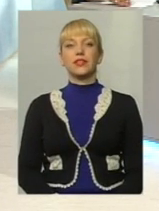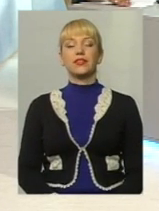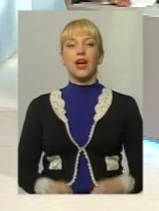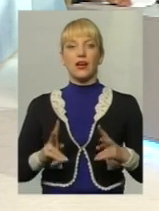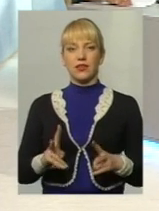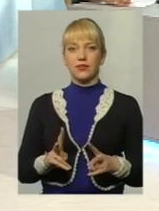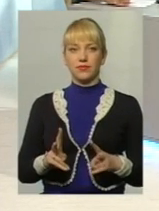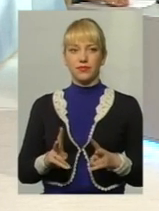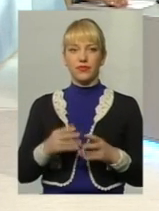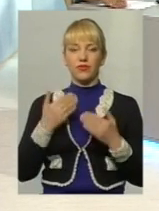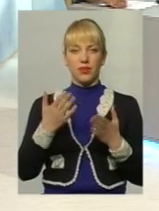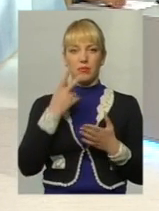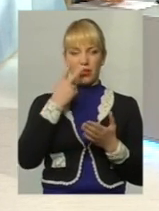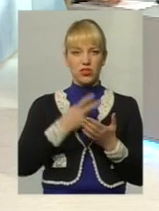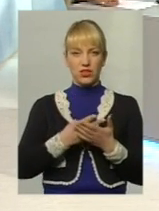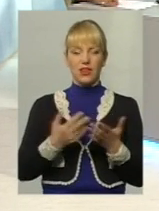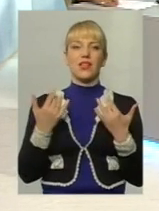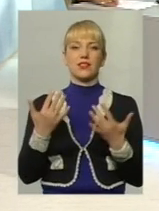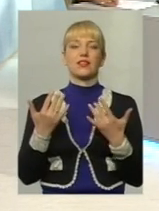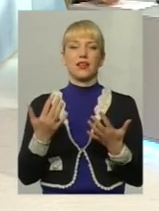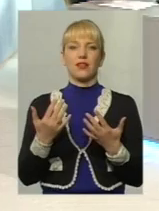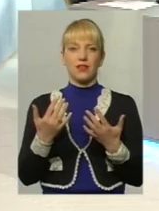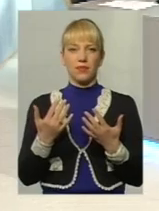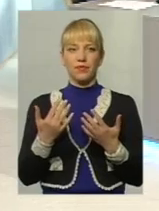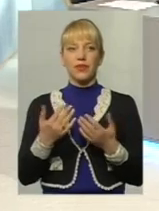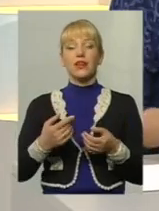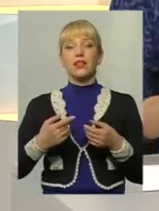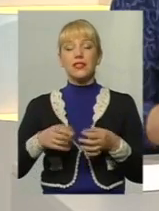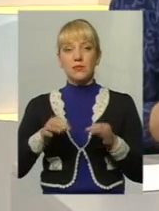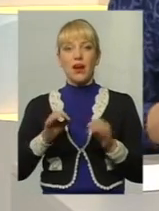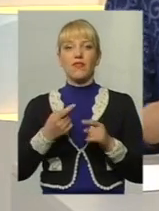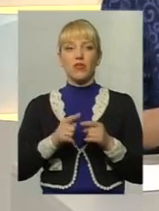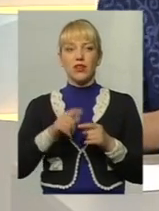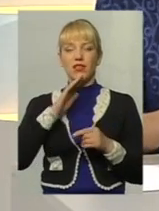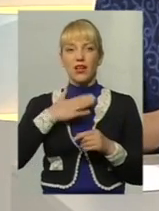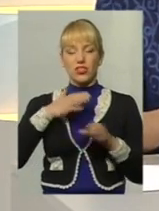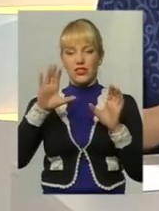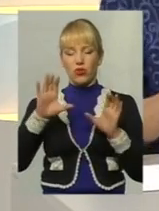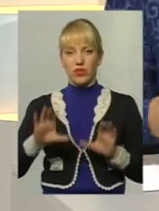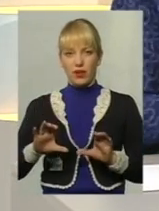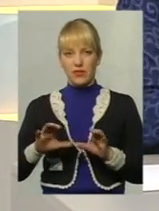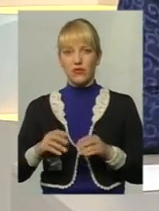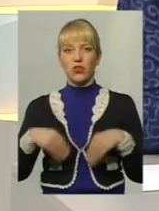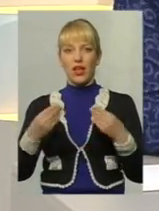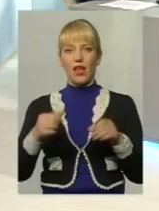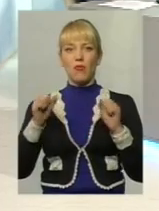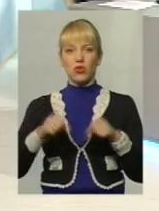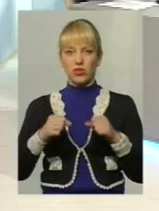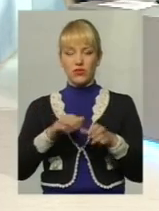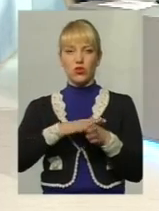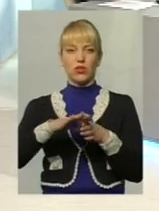як ви бачите, наскільки наше законодавство дає можливість